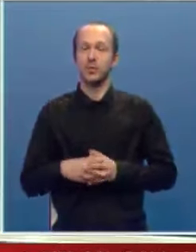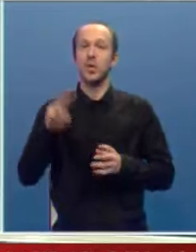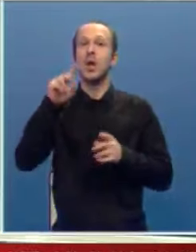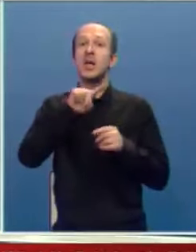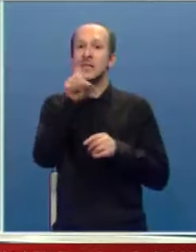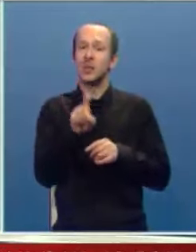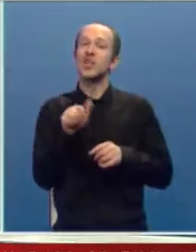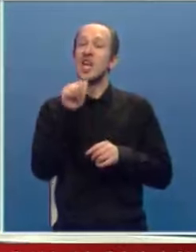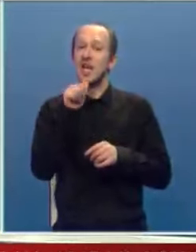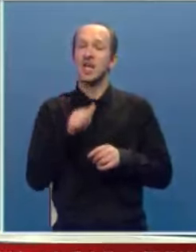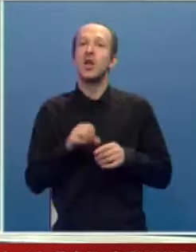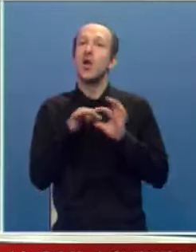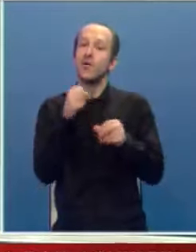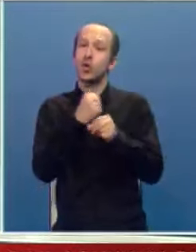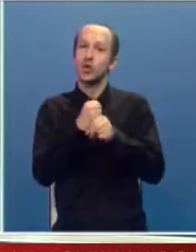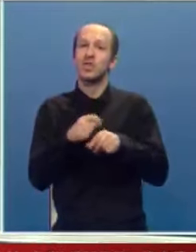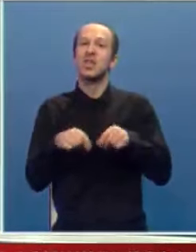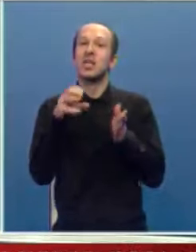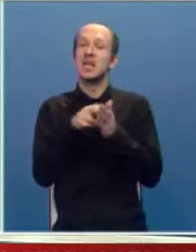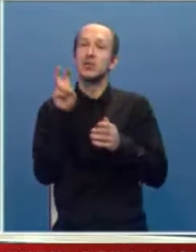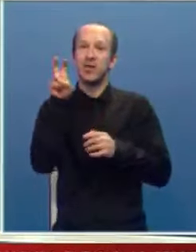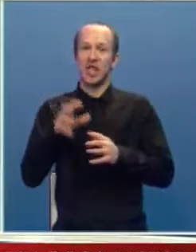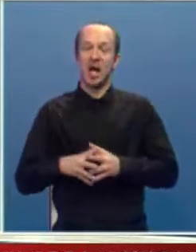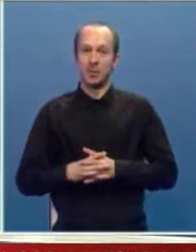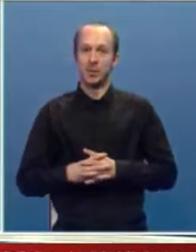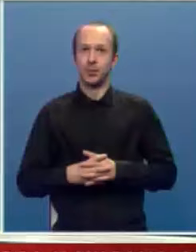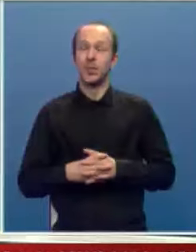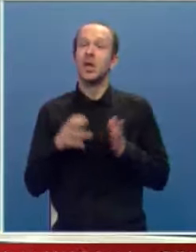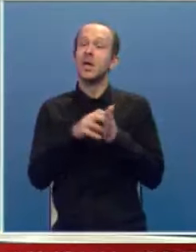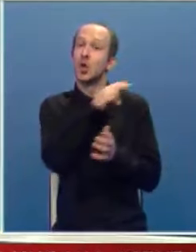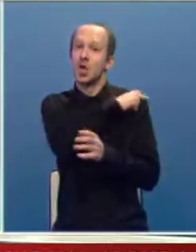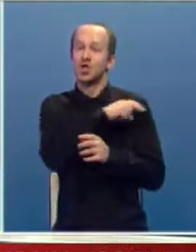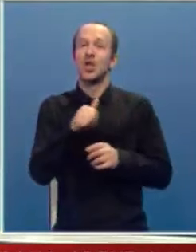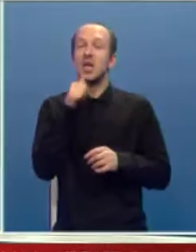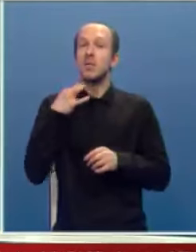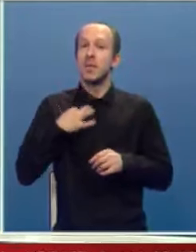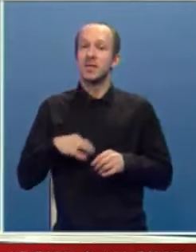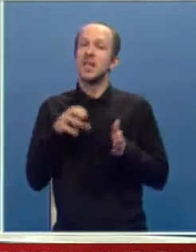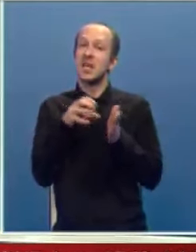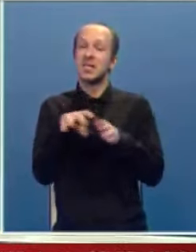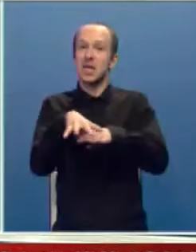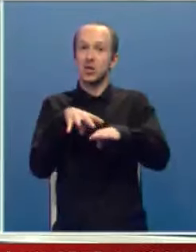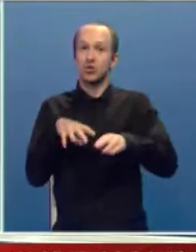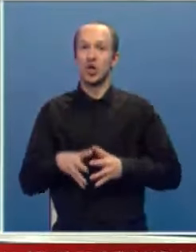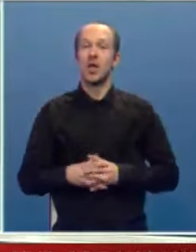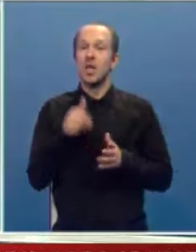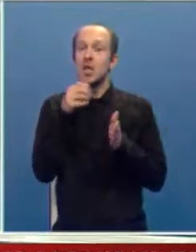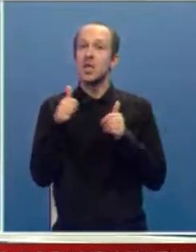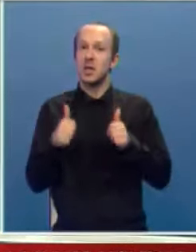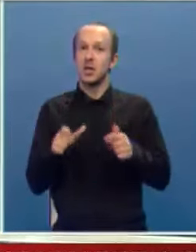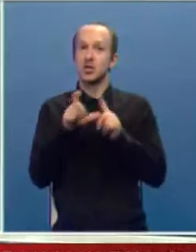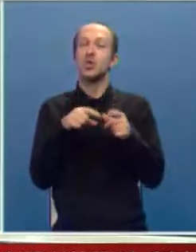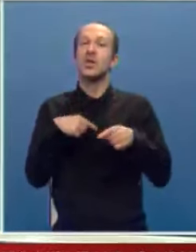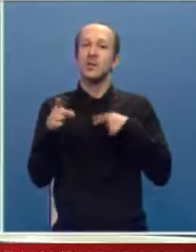znakom pitanja je i funkcionisanje gradskog prevoza. Gradonačelnik i predsjednik gradske skupštine i danas